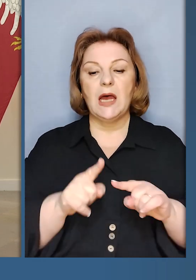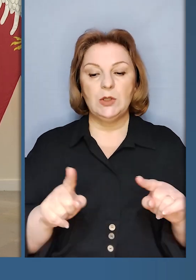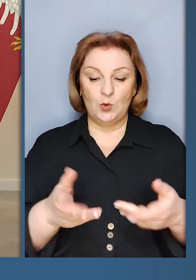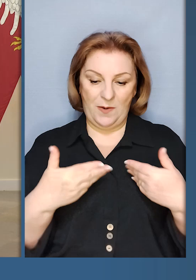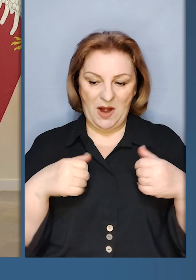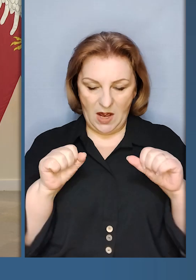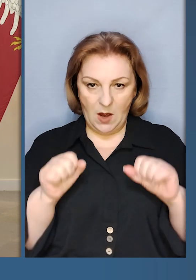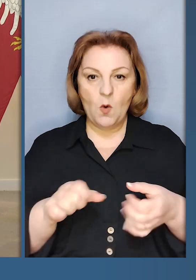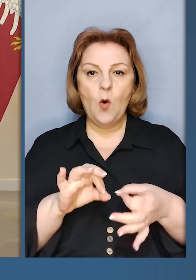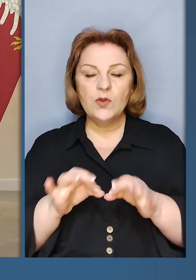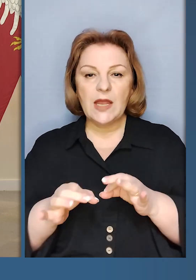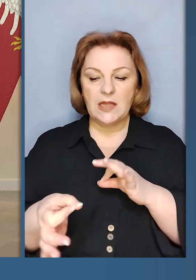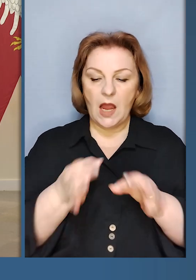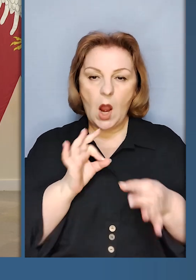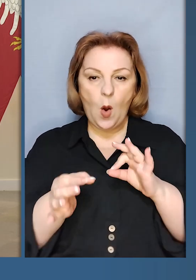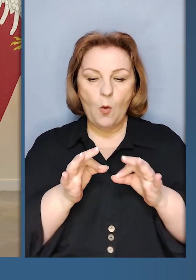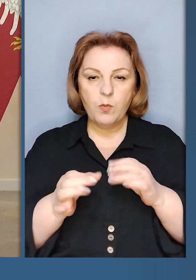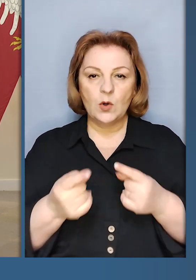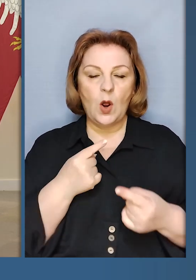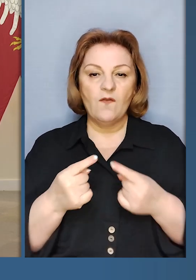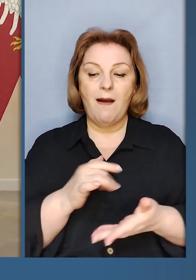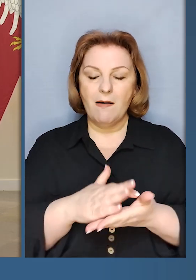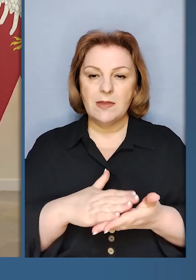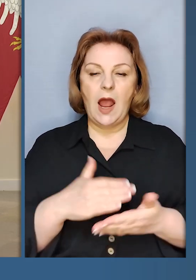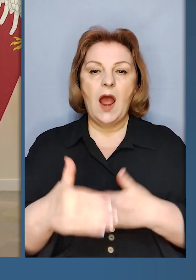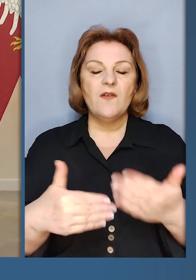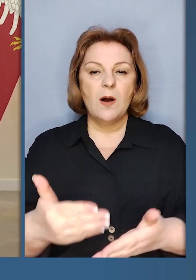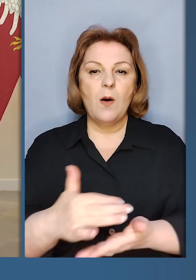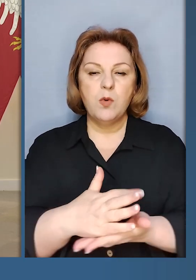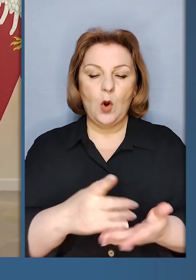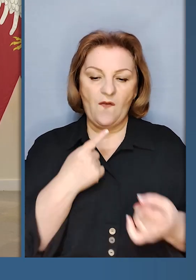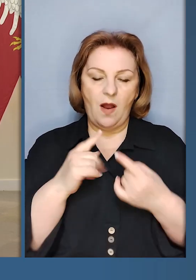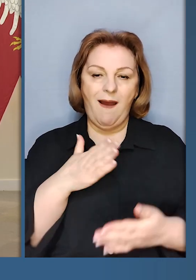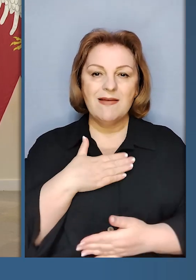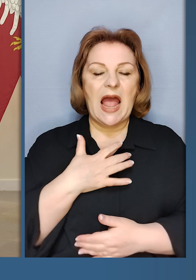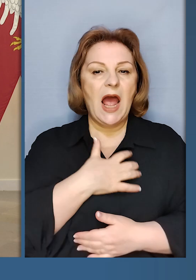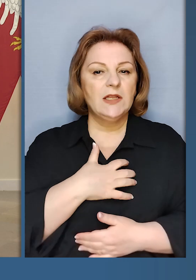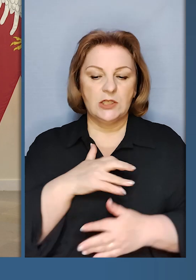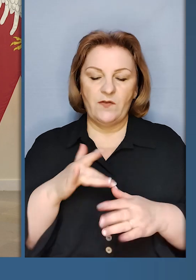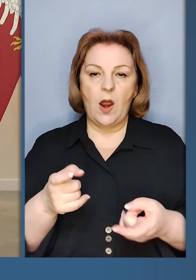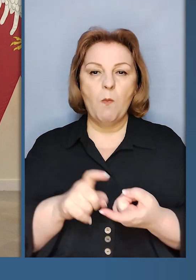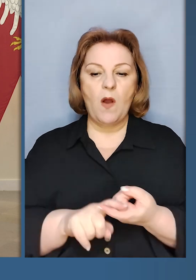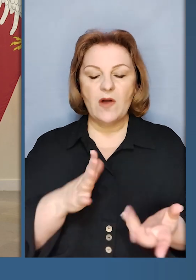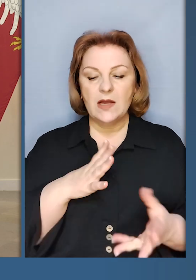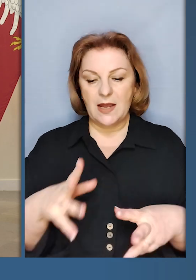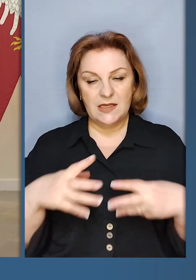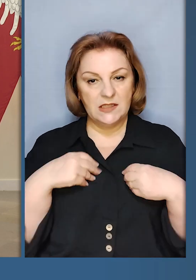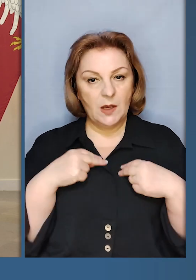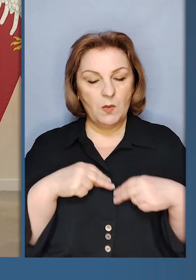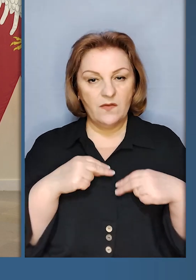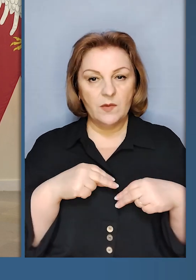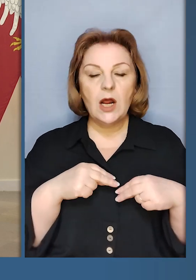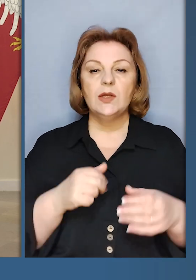щоб ми могли детально обговорити і надалі продовжуватимемо говорити про наші найважливіші справи,'язані з нашою співпрацею.